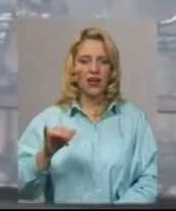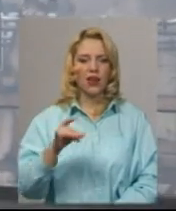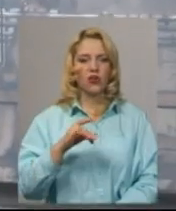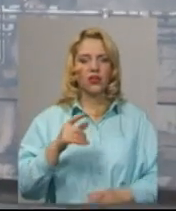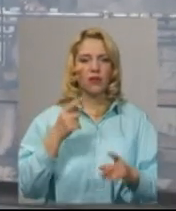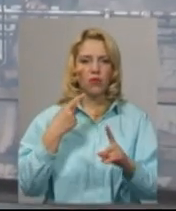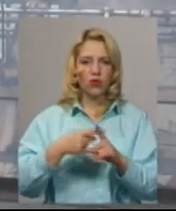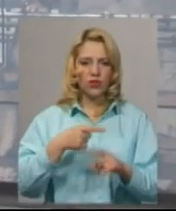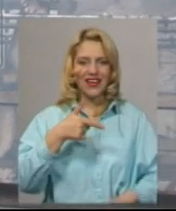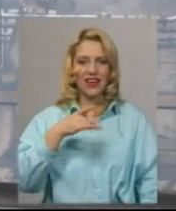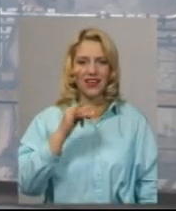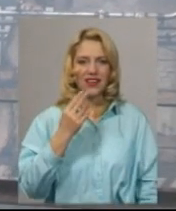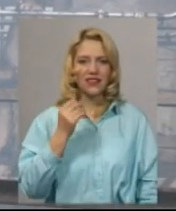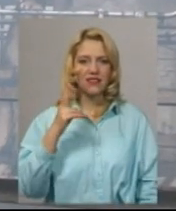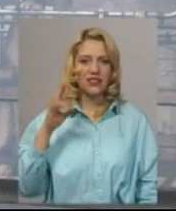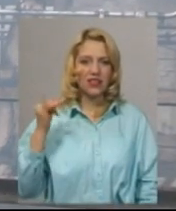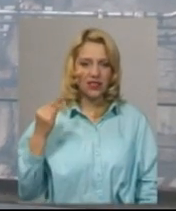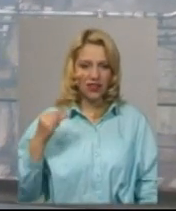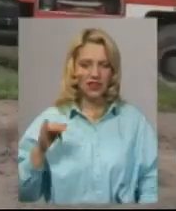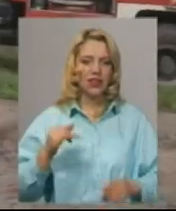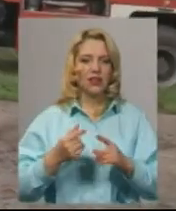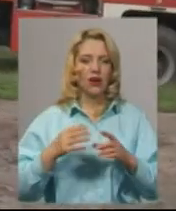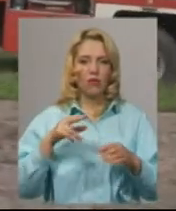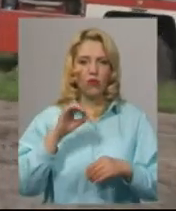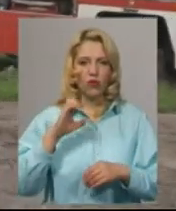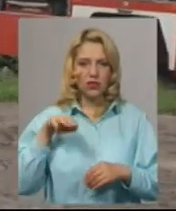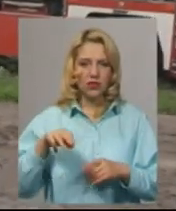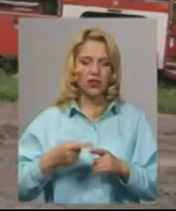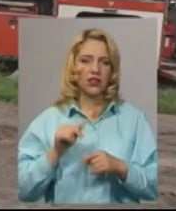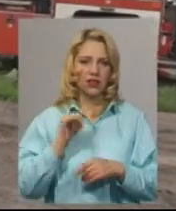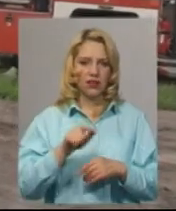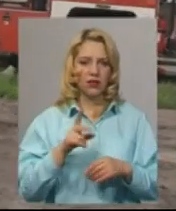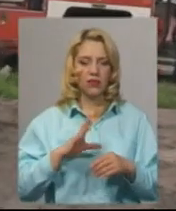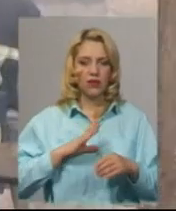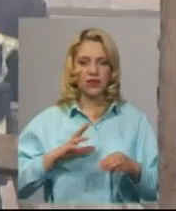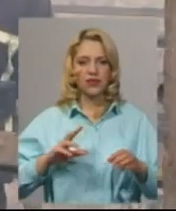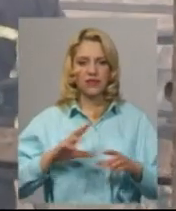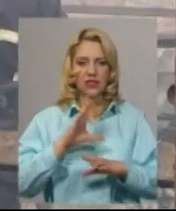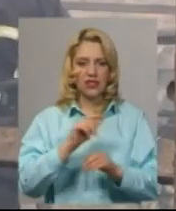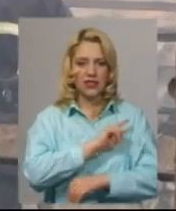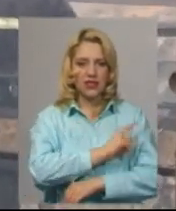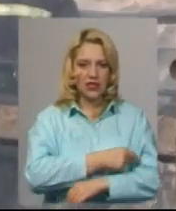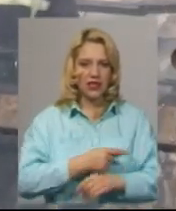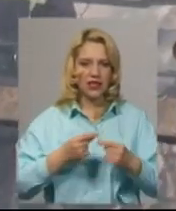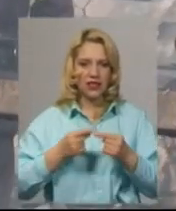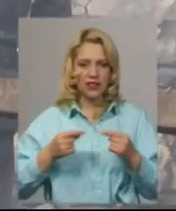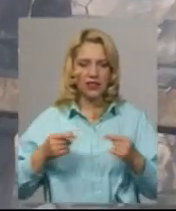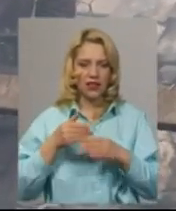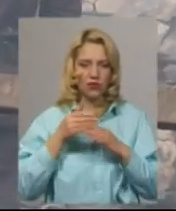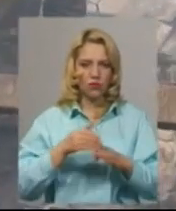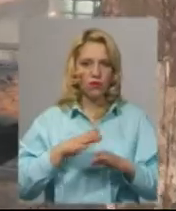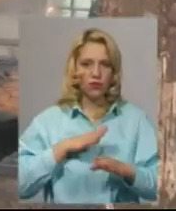Також по прибутті встановлено, що горить корівник по всій площі, сили та засоби особового складу підрозділів було